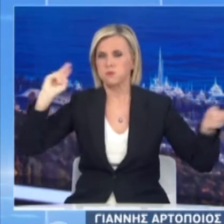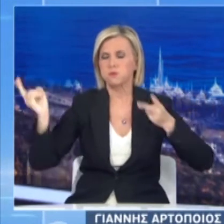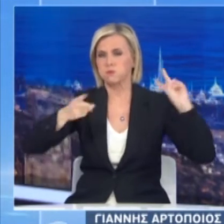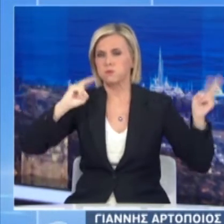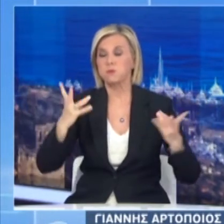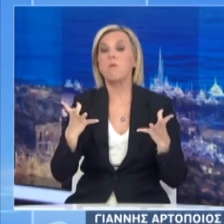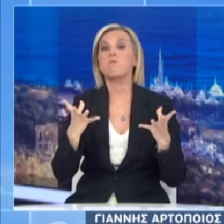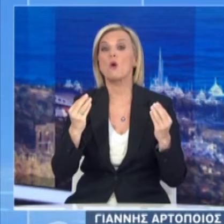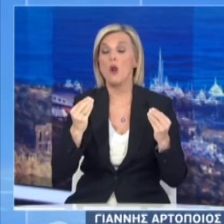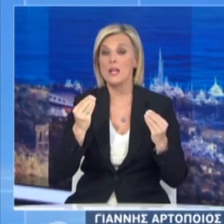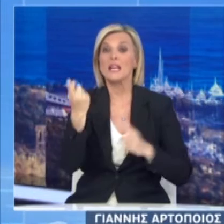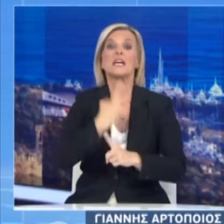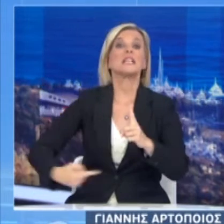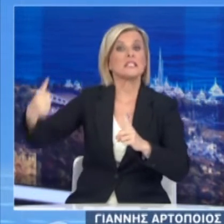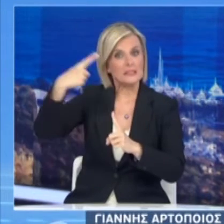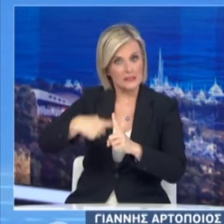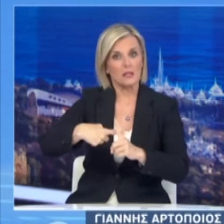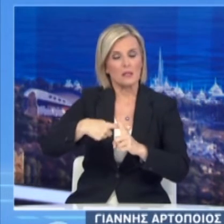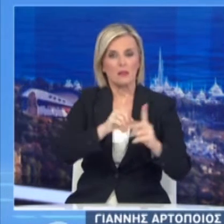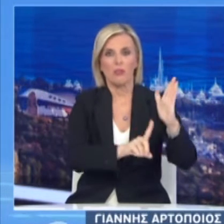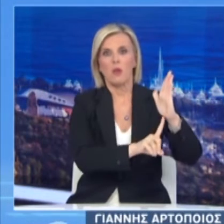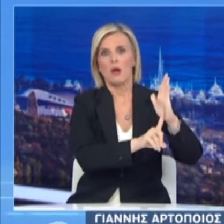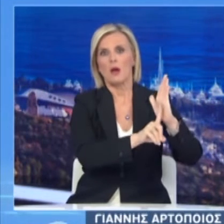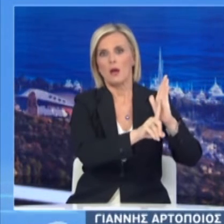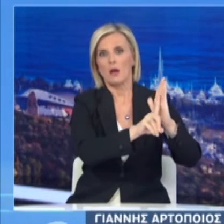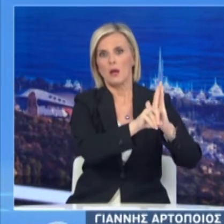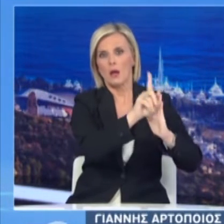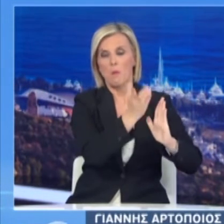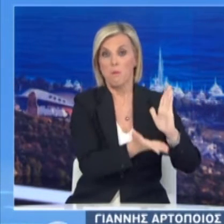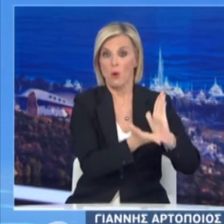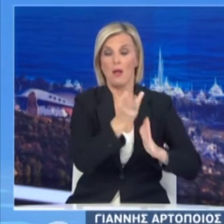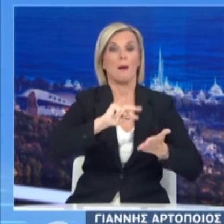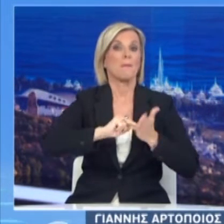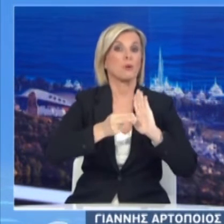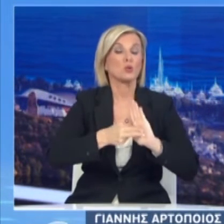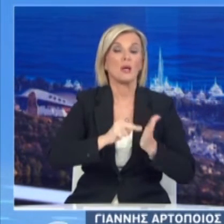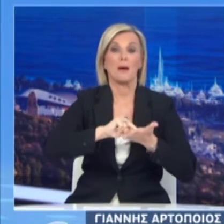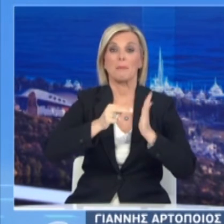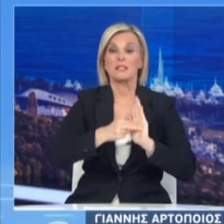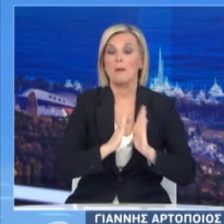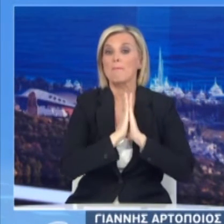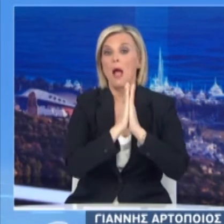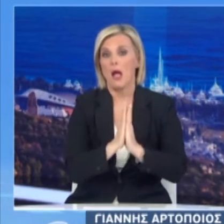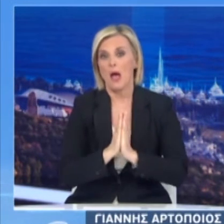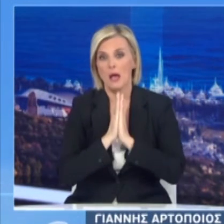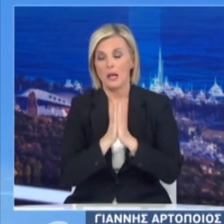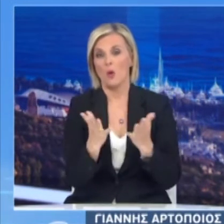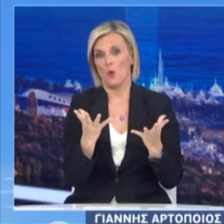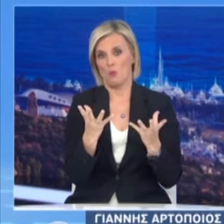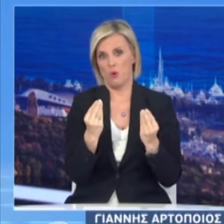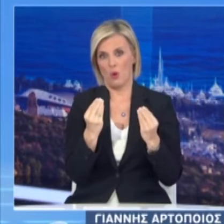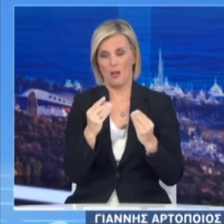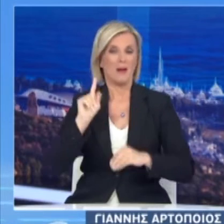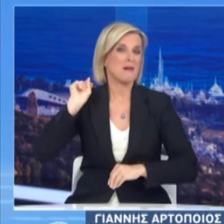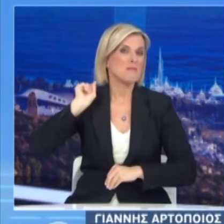υψηλές θερμοκρασίες και ισχυρότατοι άνεμοι. Εφιστούμε την προσοχή σε όλους τους συμπολίτες μας. Η